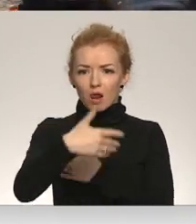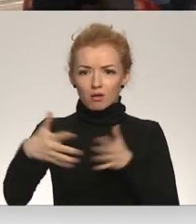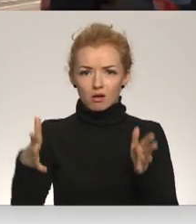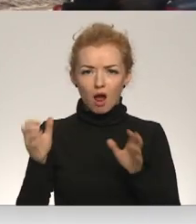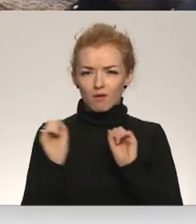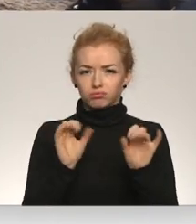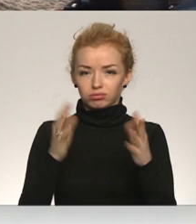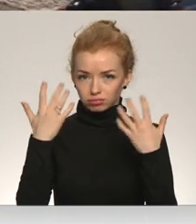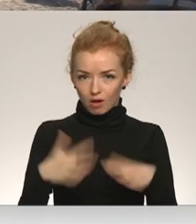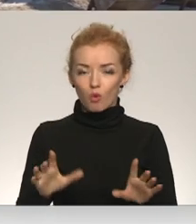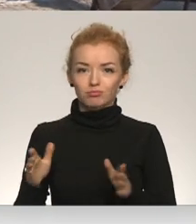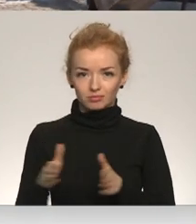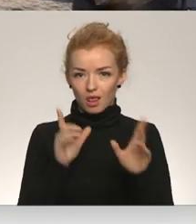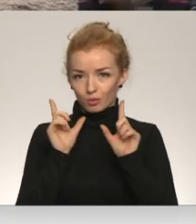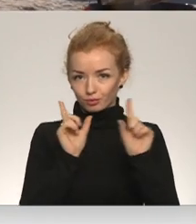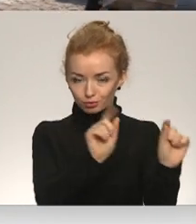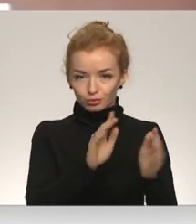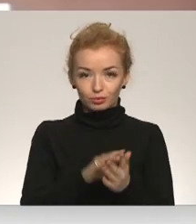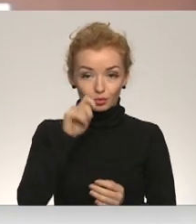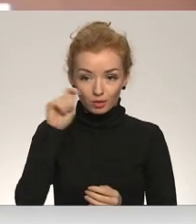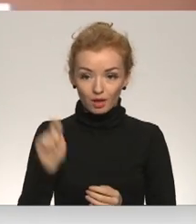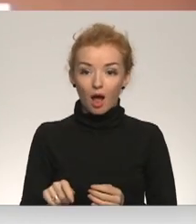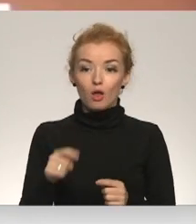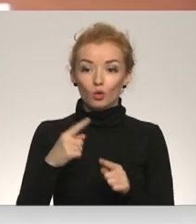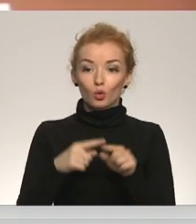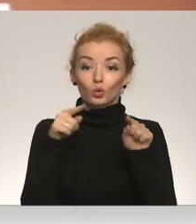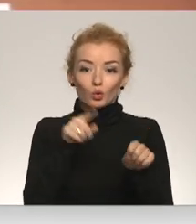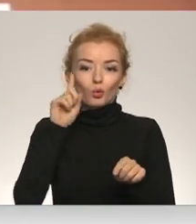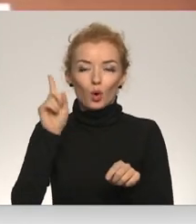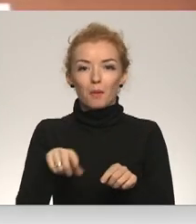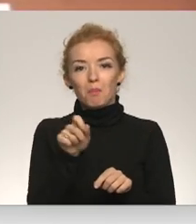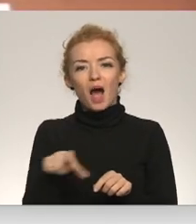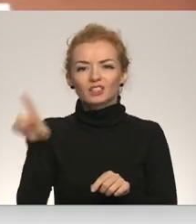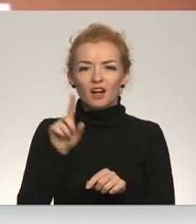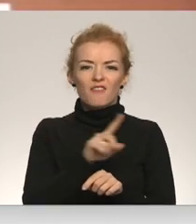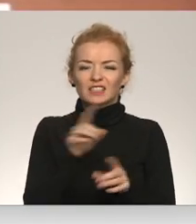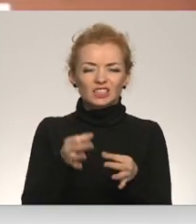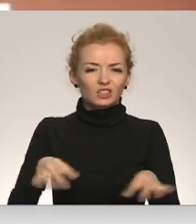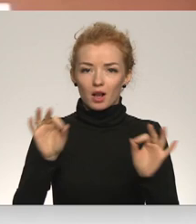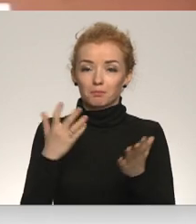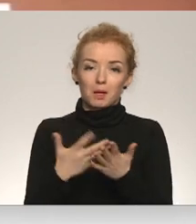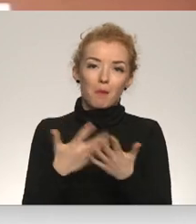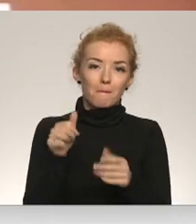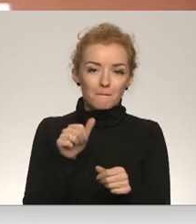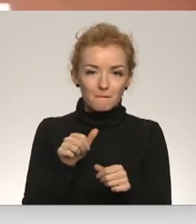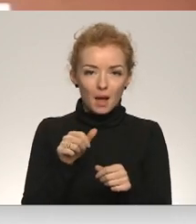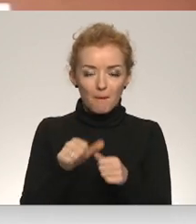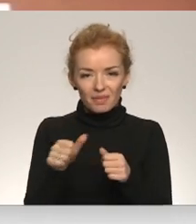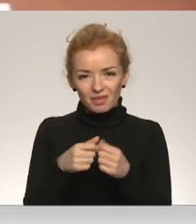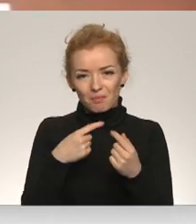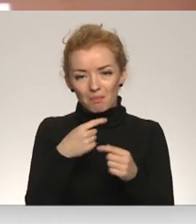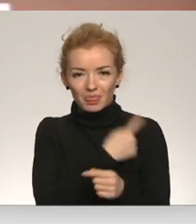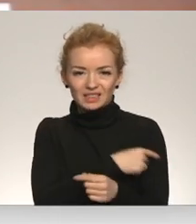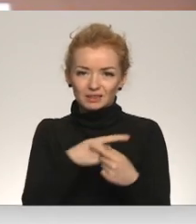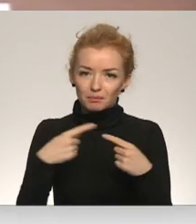aizbraukušas davašās ceļā. Tajās, protams, pamatā bija pats vajadzīgākais medicīnas lietas un militārās lietas.